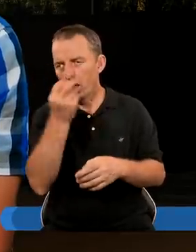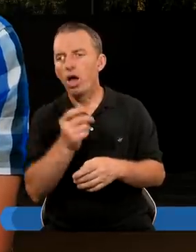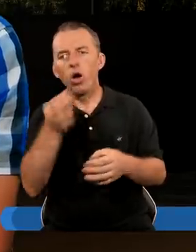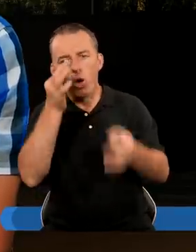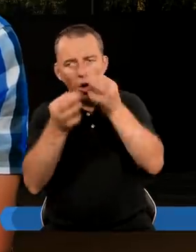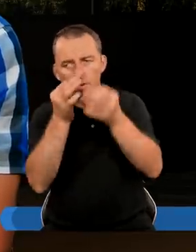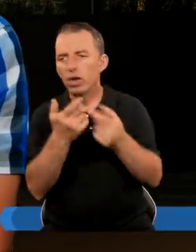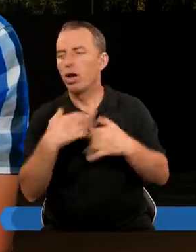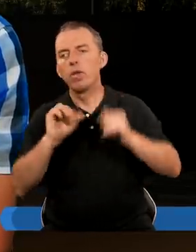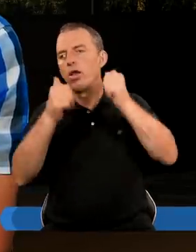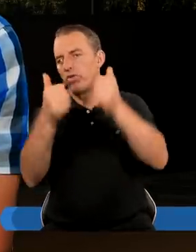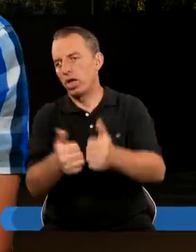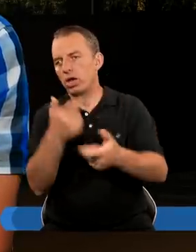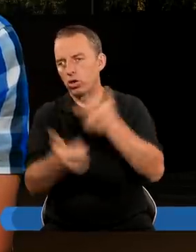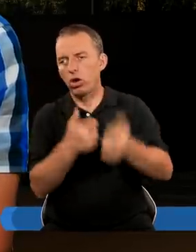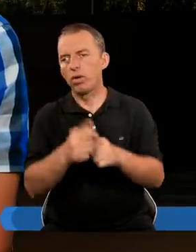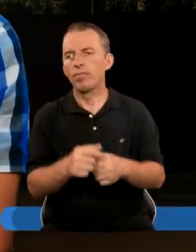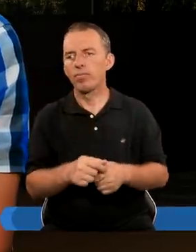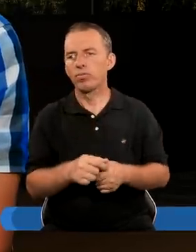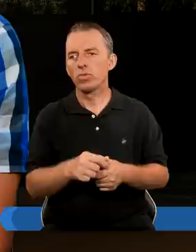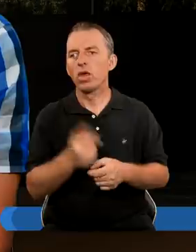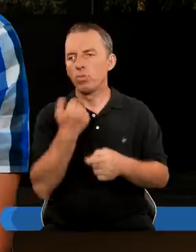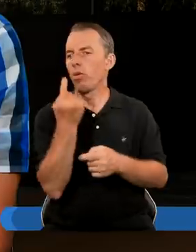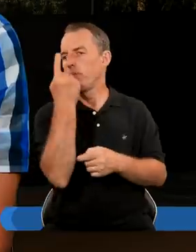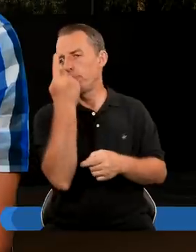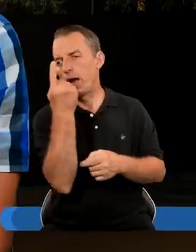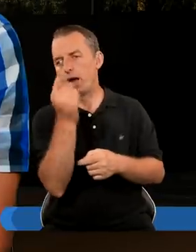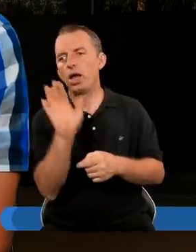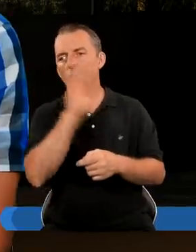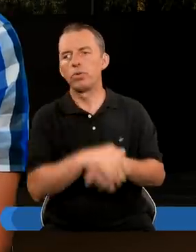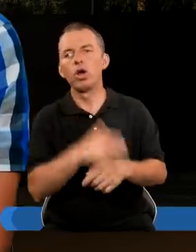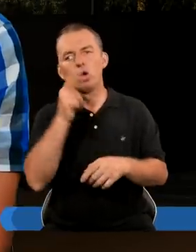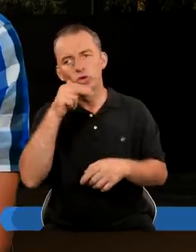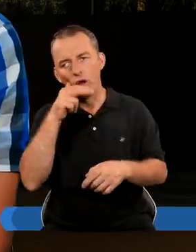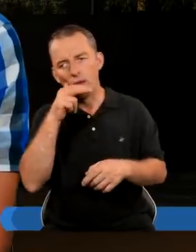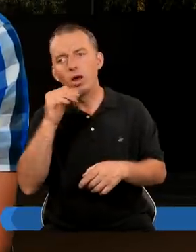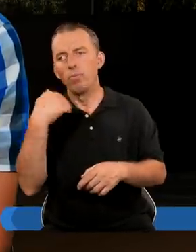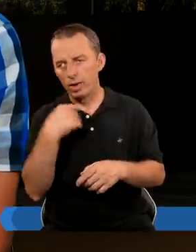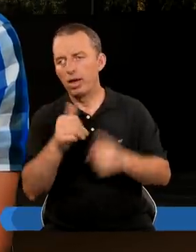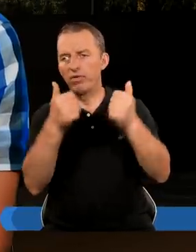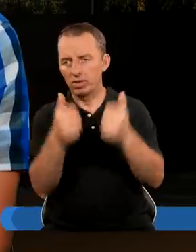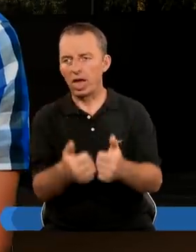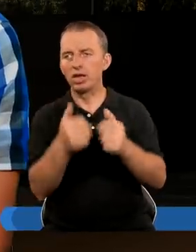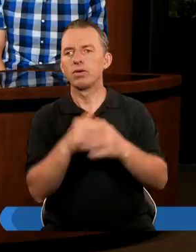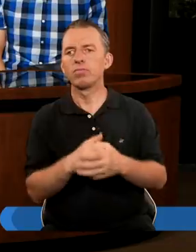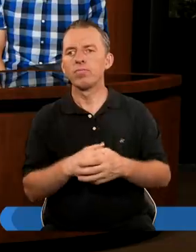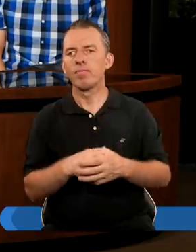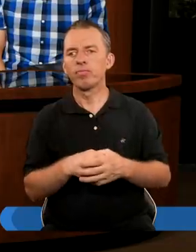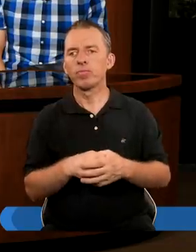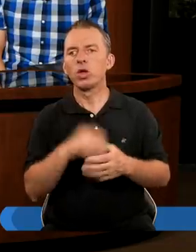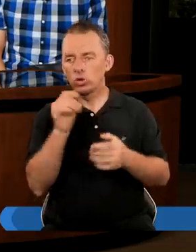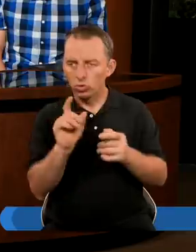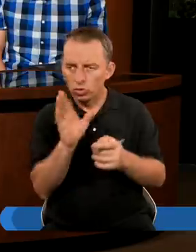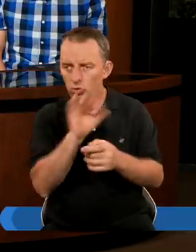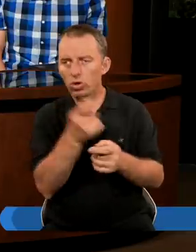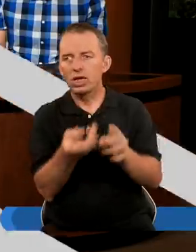ciekawe Były komary I już nie byli w stanie Tego podrobić Powiedzieli Że palec Boży W tym jest Ale żaby Jeszcze byli w stanie Więc to